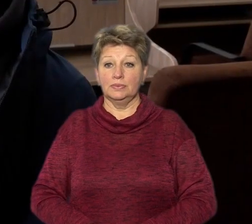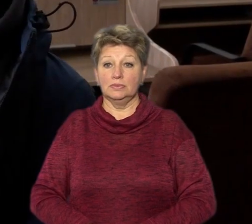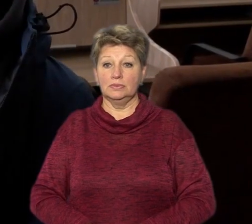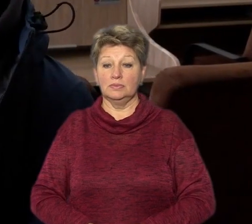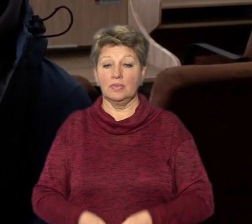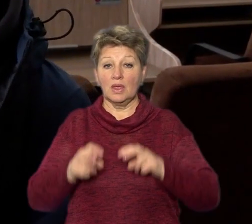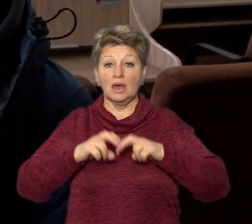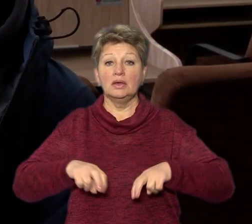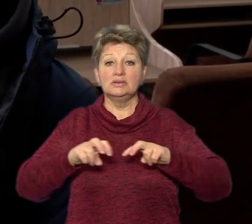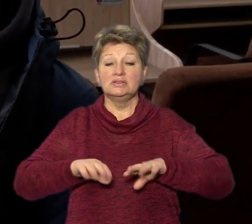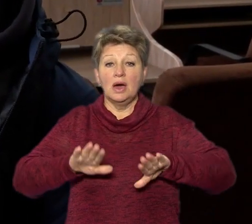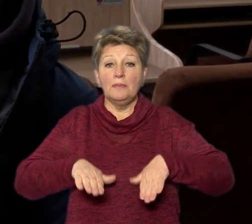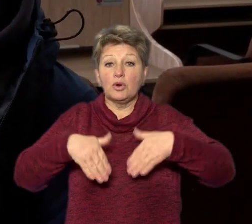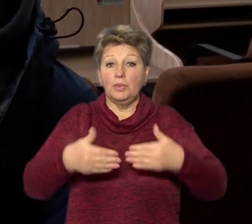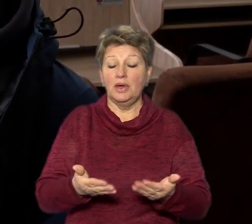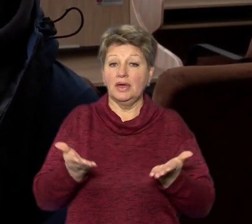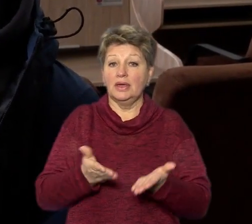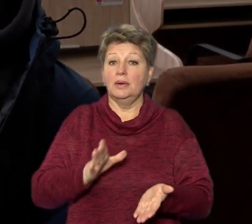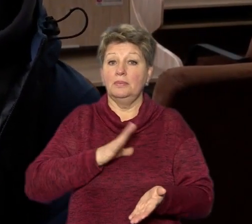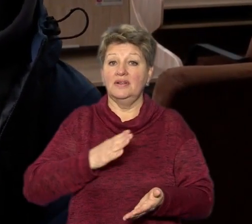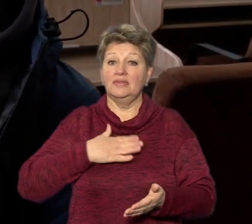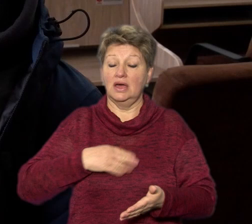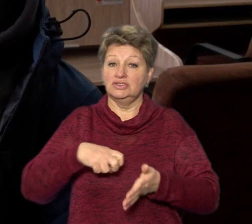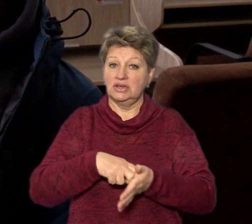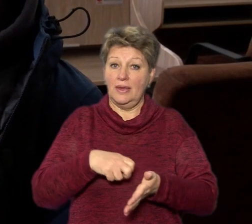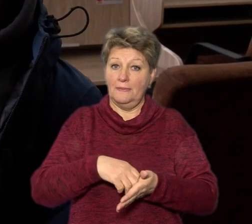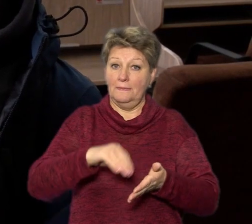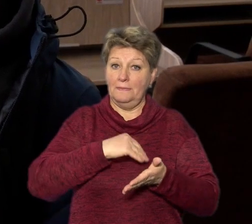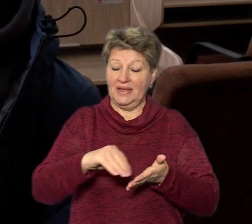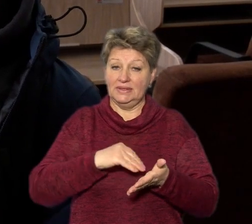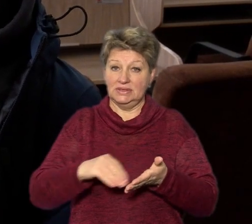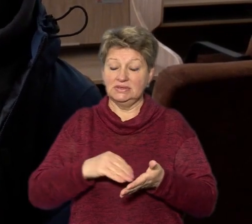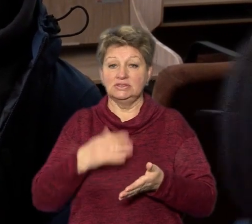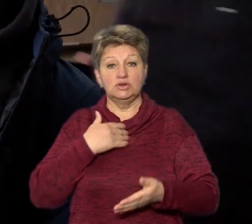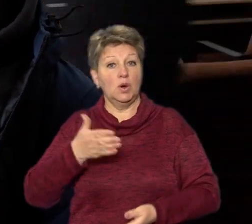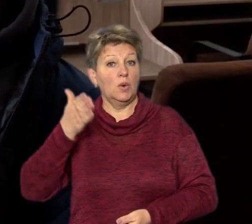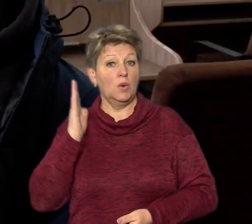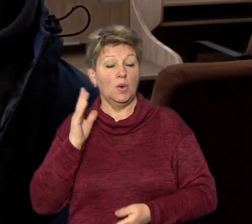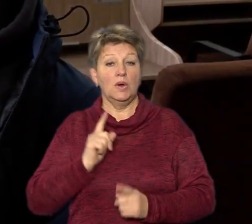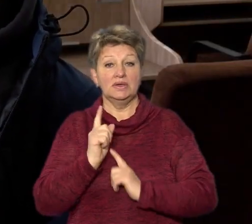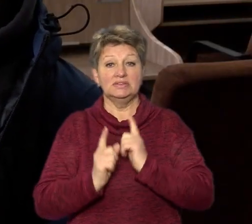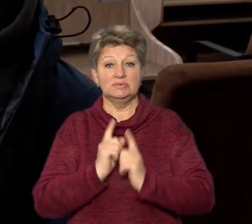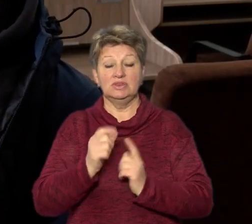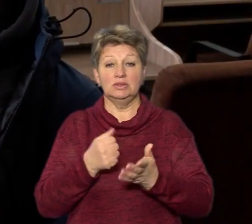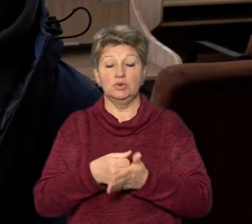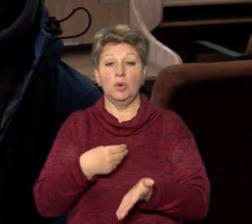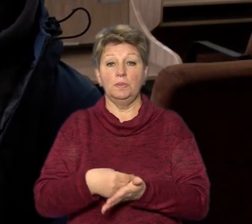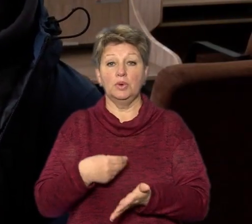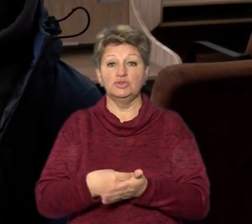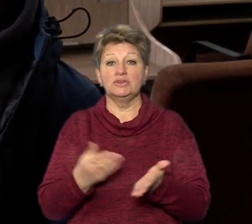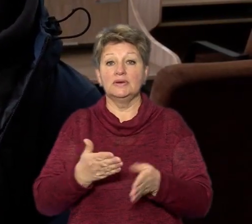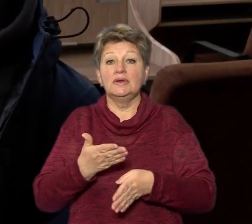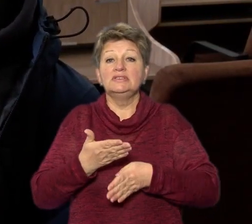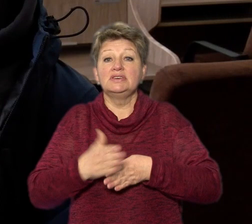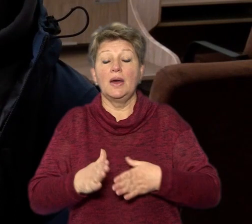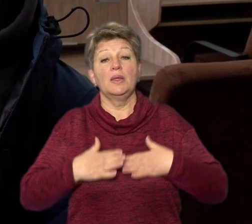Розглядалися пропозиції, які були в нашій петиції. І голосувалися зміни до бюджету, які частково